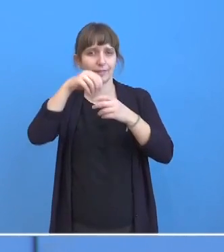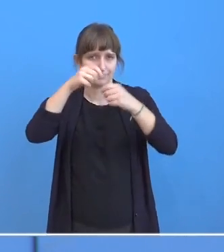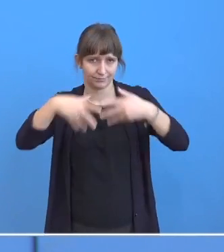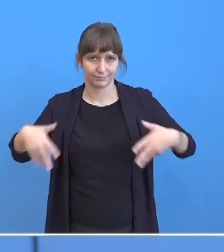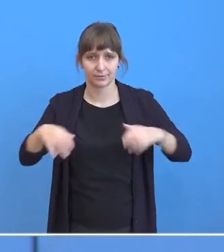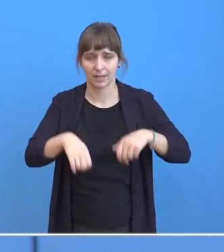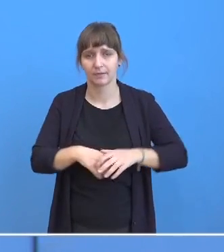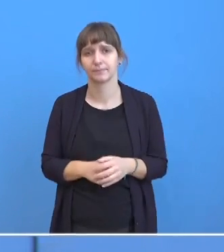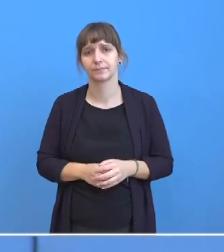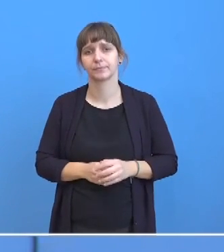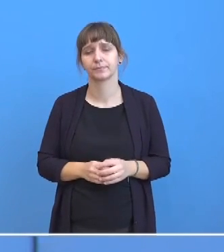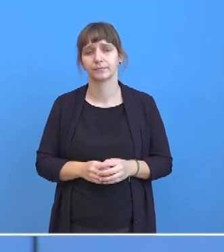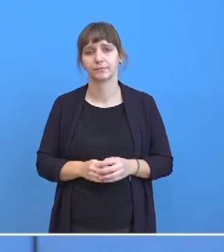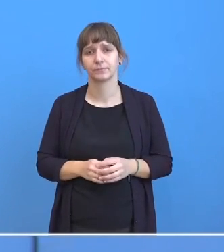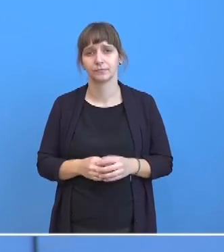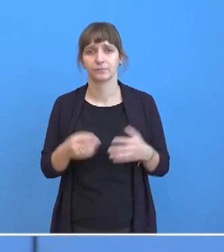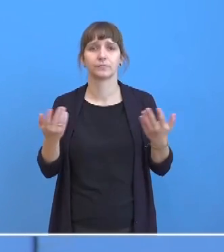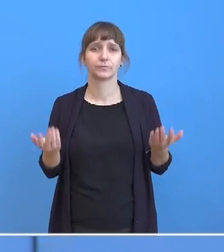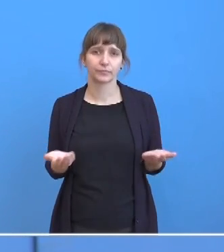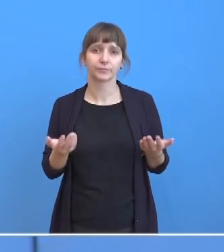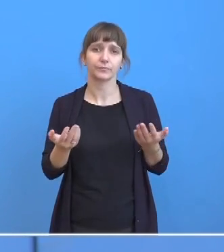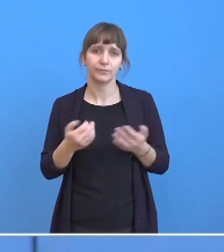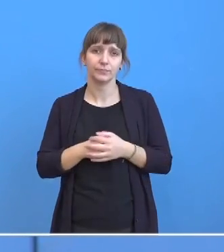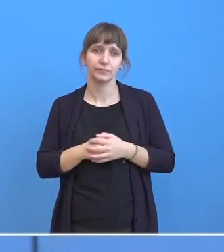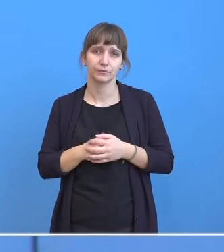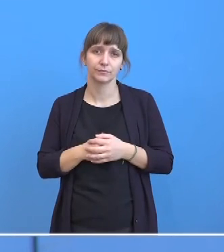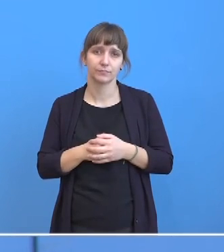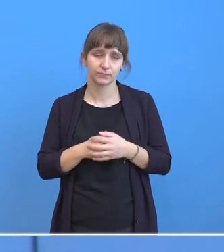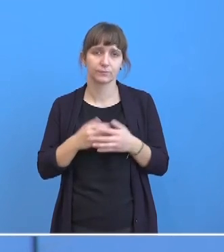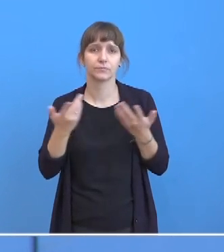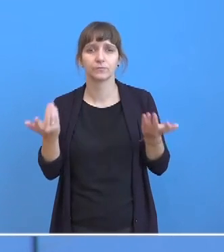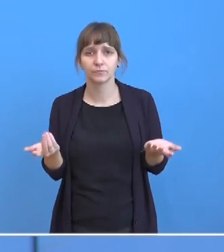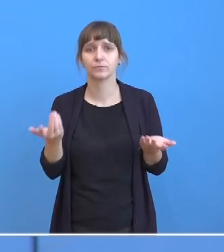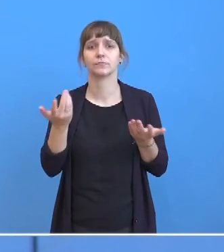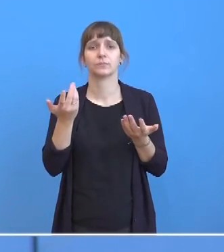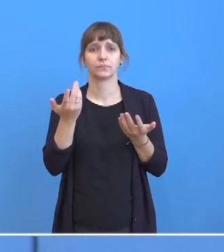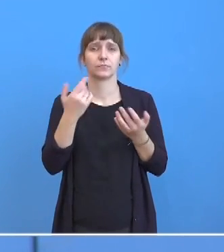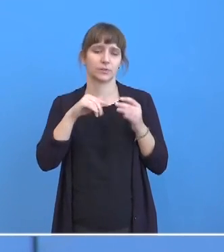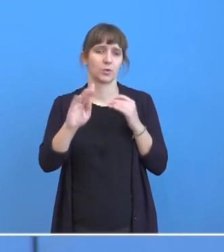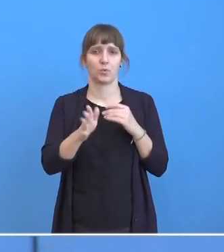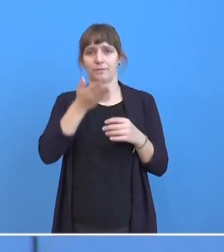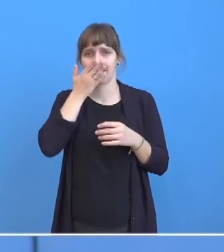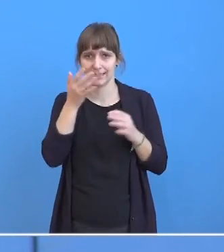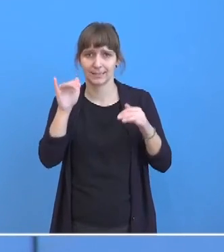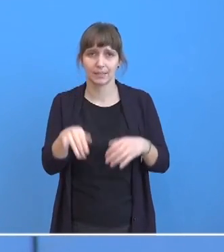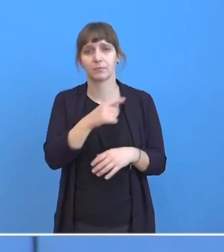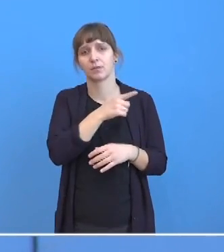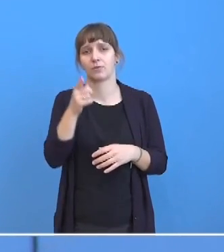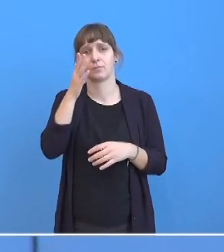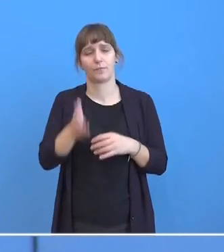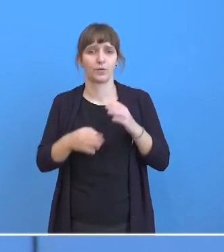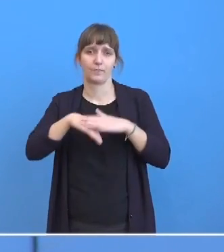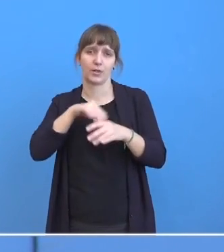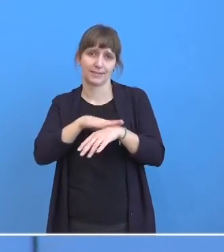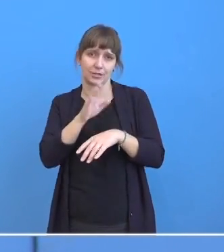dann relativ mittelfristig, kurzfristig 1.500 Vollzeitstellen bis Ende